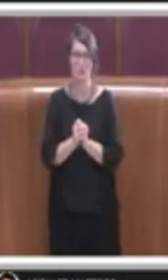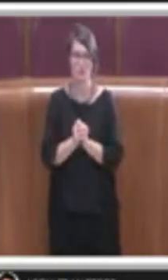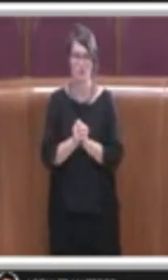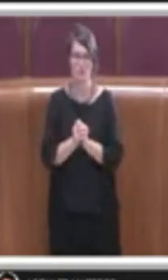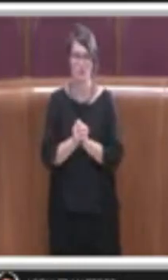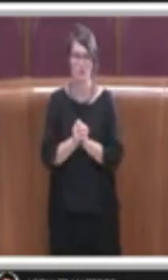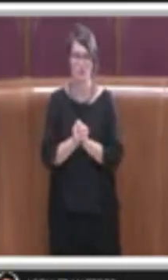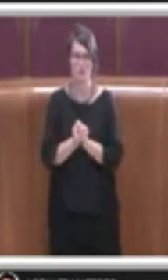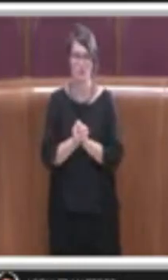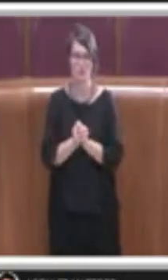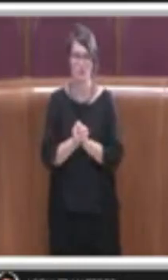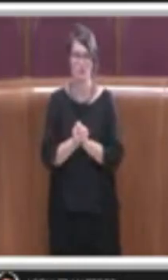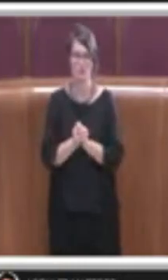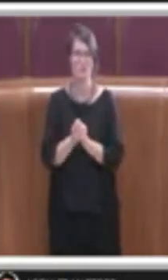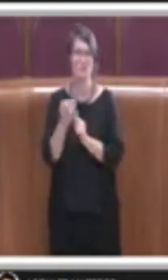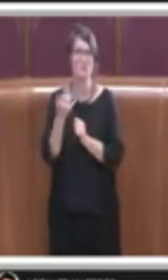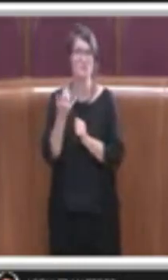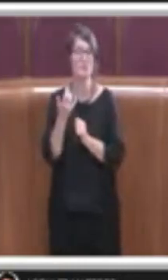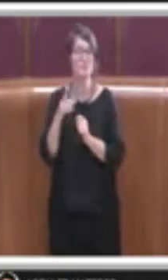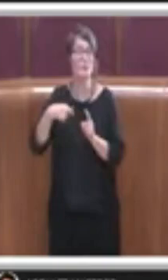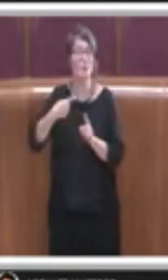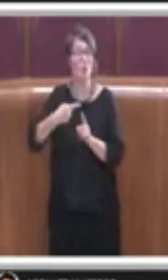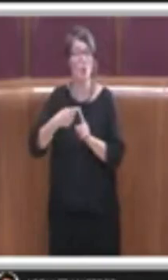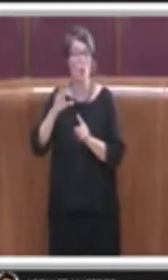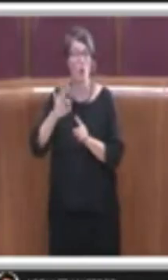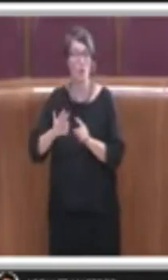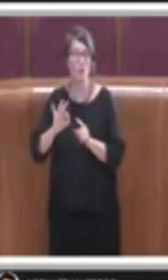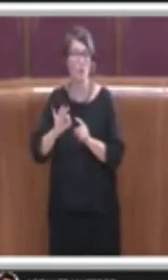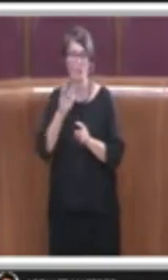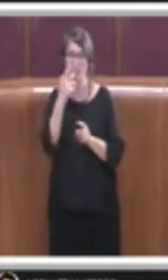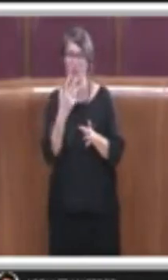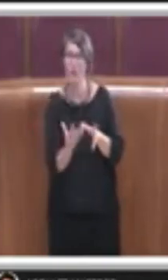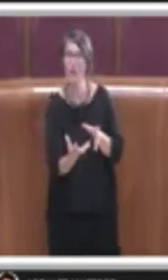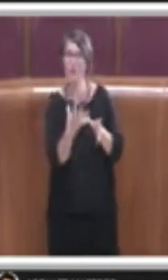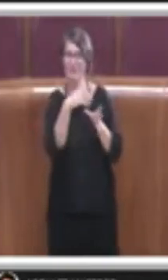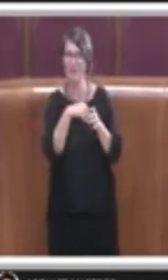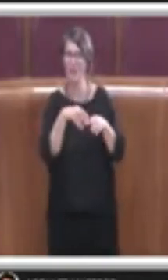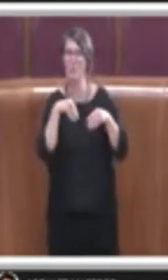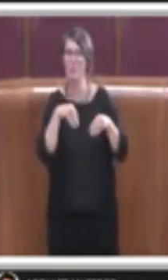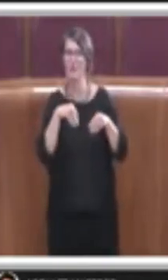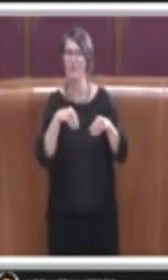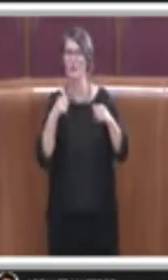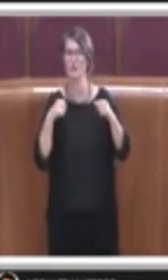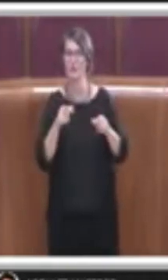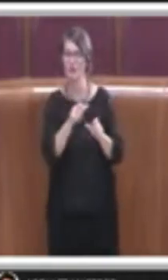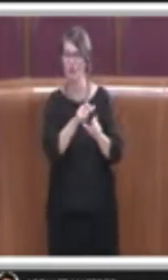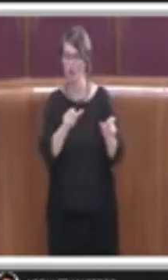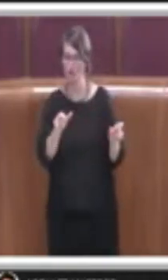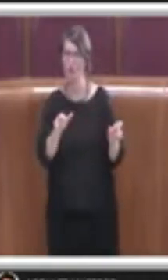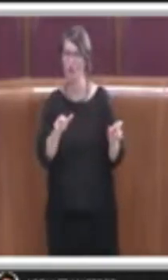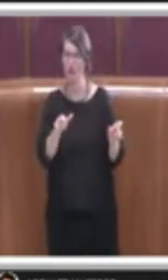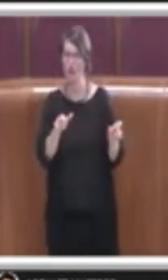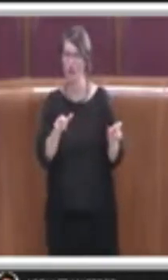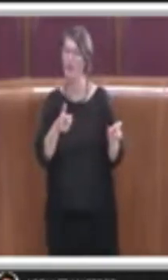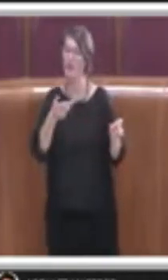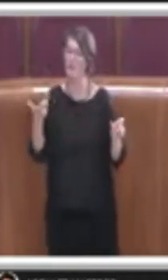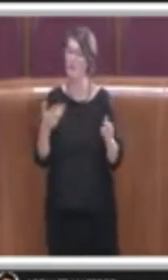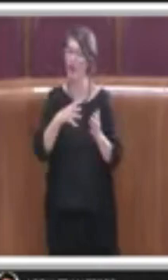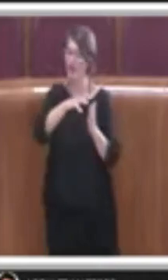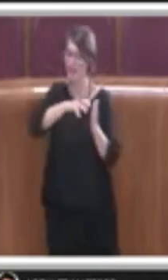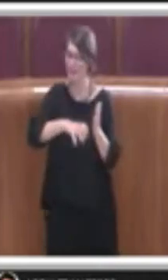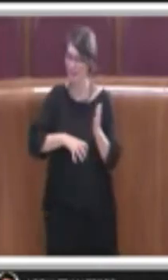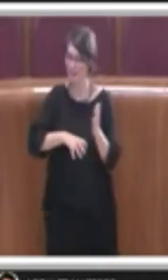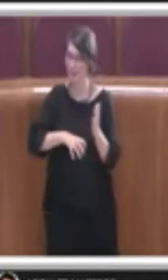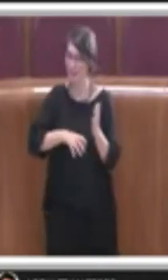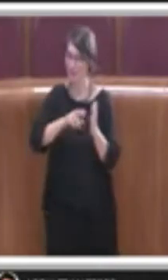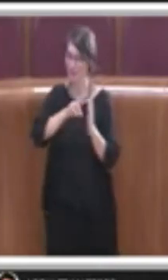Infine, sempre nell'ottica di favorire la partecipazione dei cittadini, si è ritenuto opportuno specificare nel testo regolamentare che l